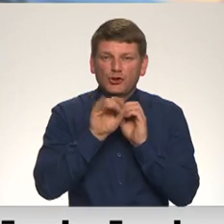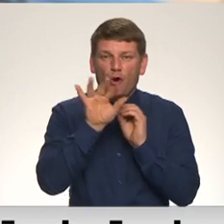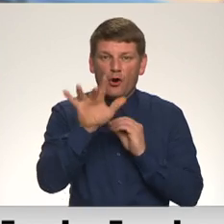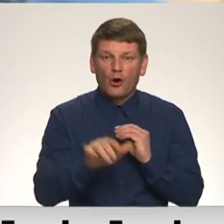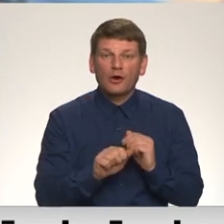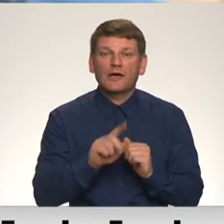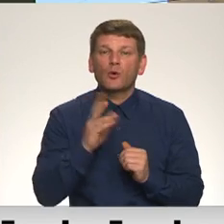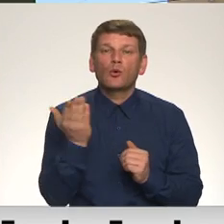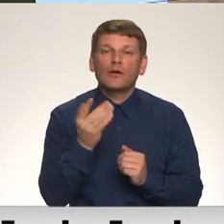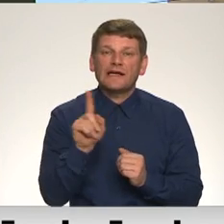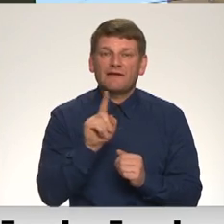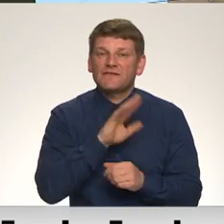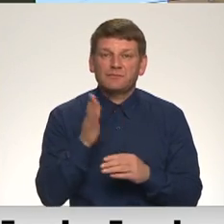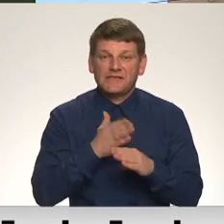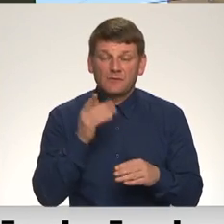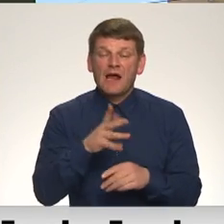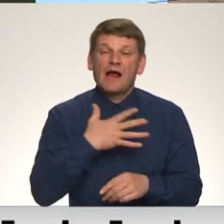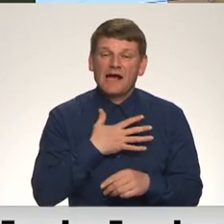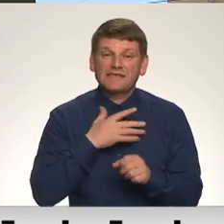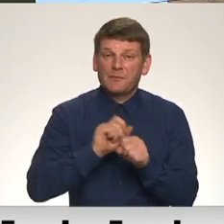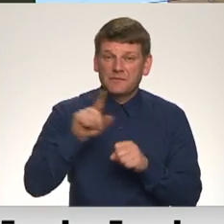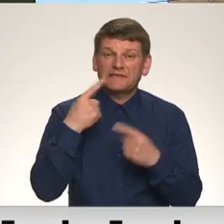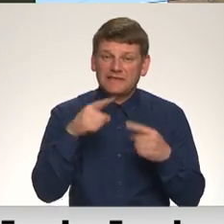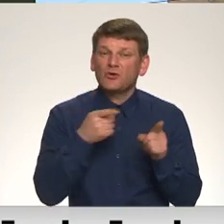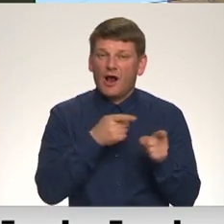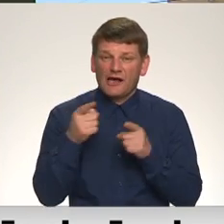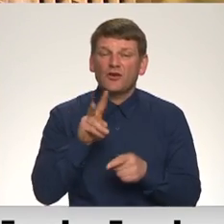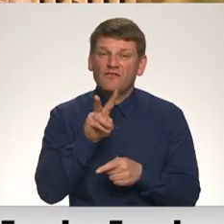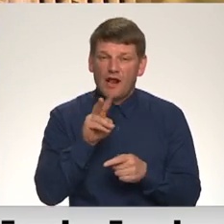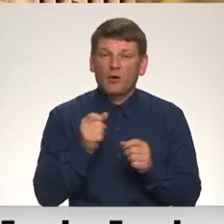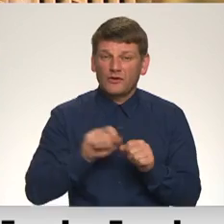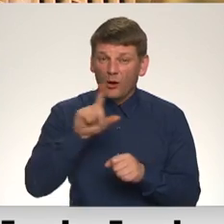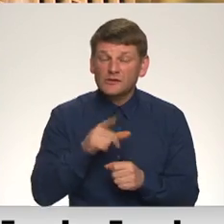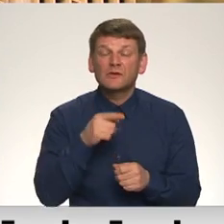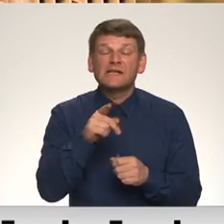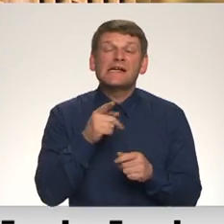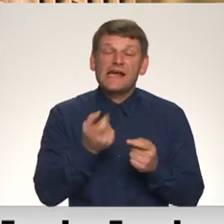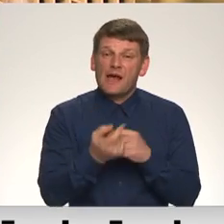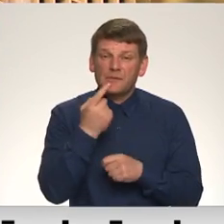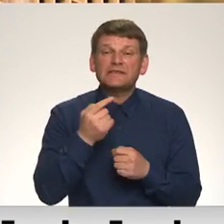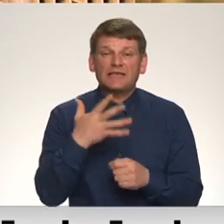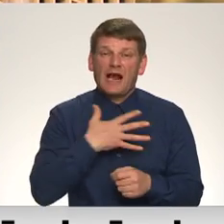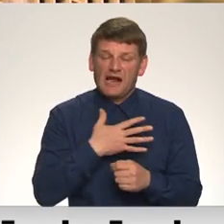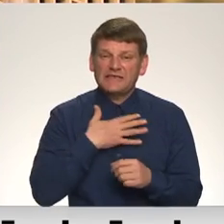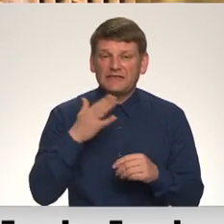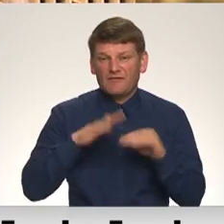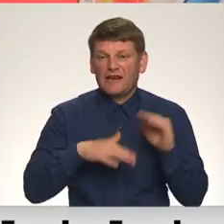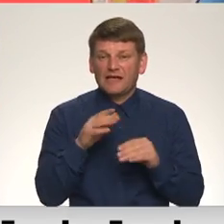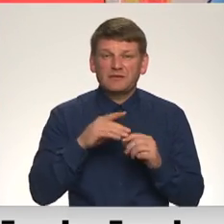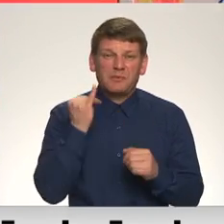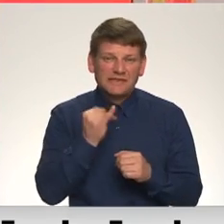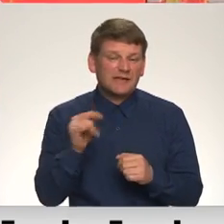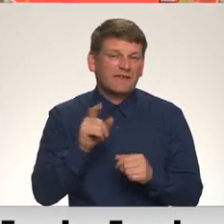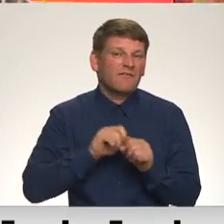kur ir izbīstamākie. Tāpat gaisā pieaudzas citu kaitīgu vielu daudzums. Iemesli gaisa kvalitātes pasliktinājumam ir vairāki.